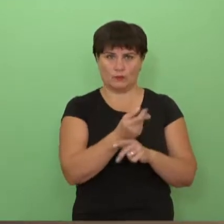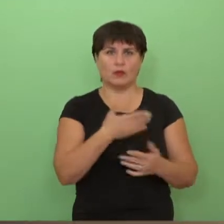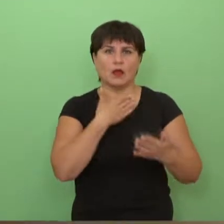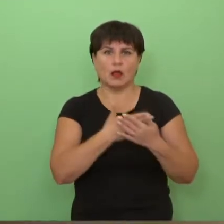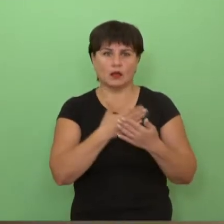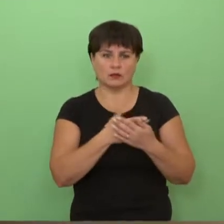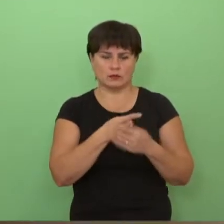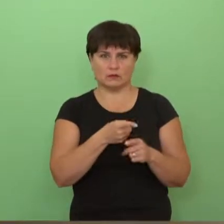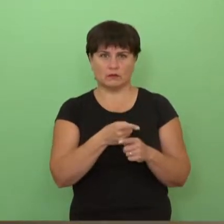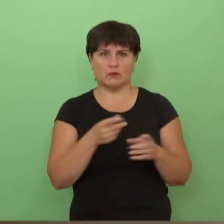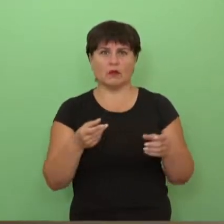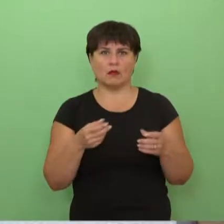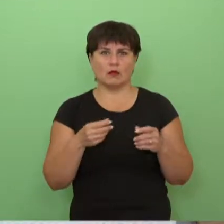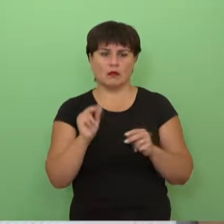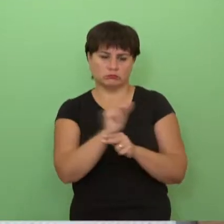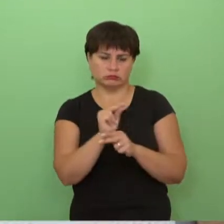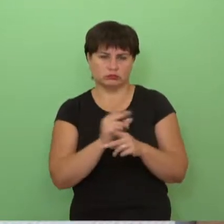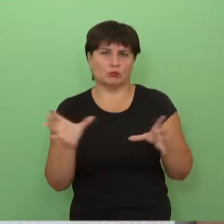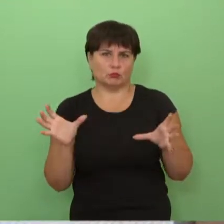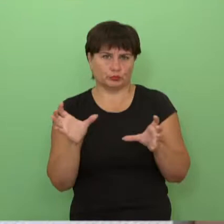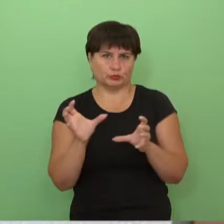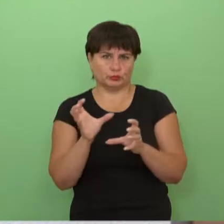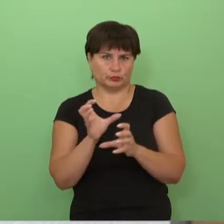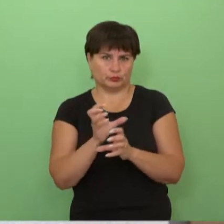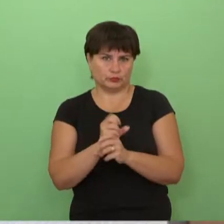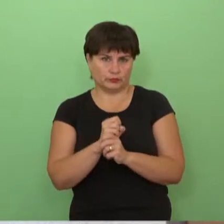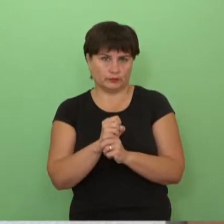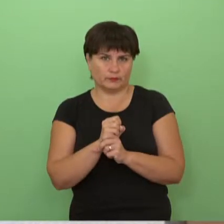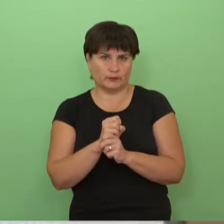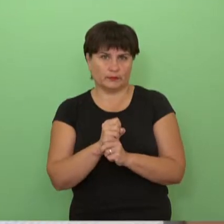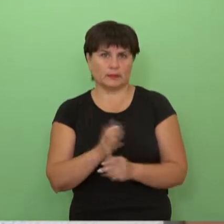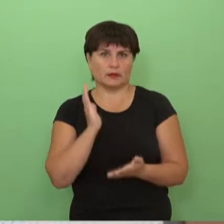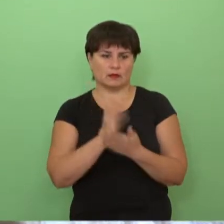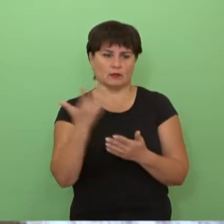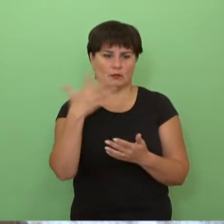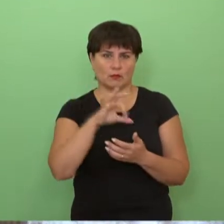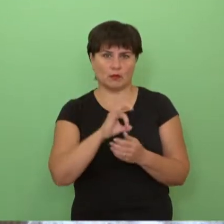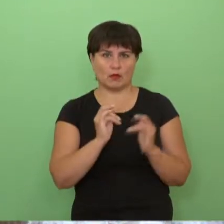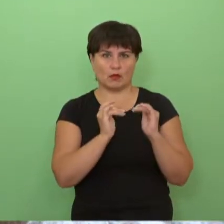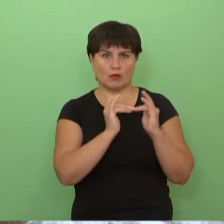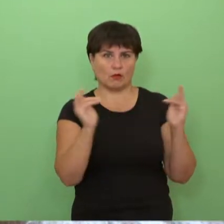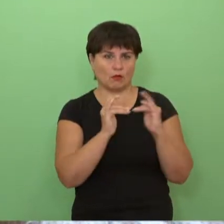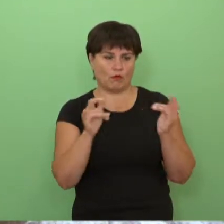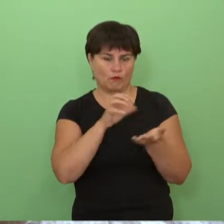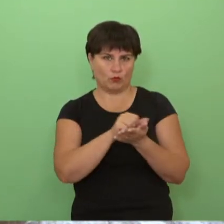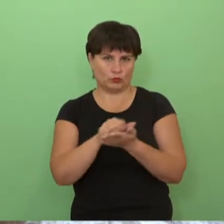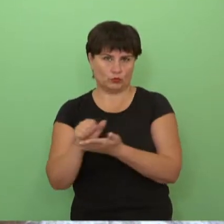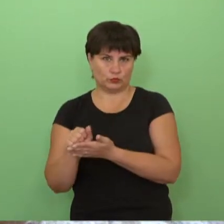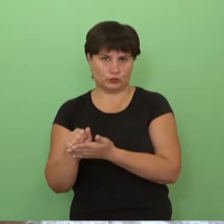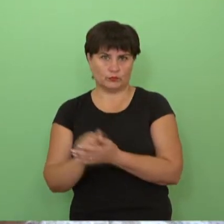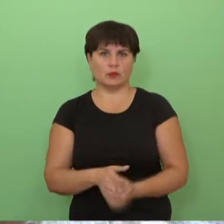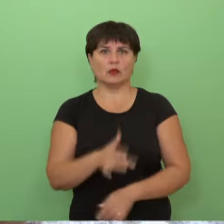stacionarnio iš tikro mažyje. Ir užimta yra gal 50 procentų lovų, bet, kaip sakiau, slauga